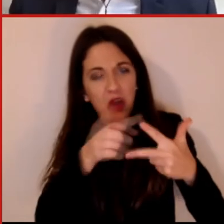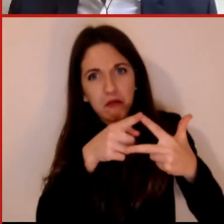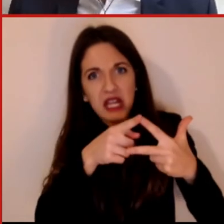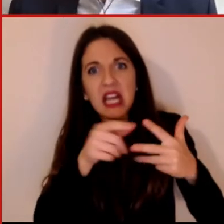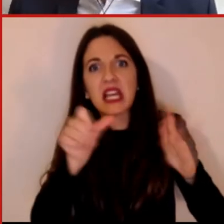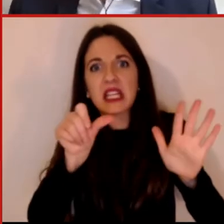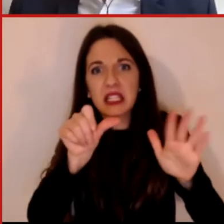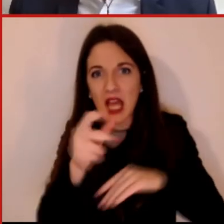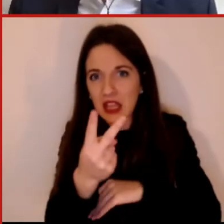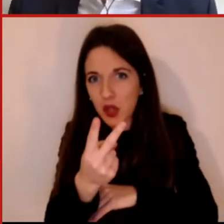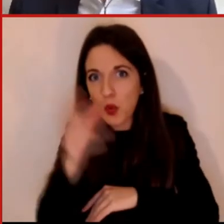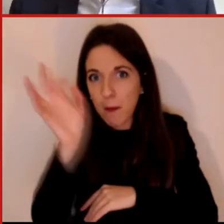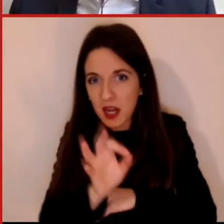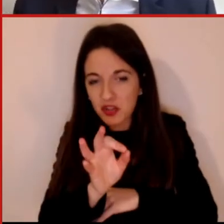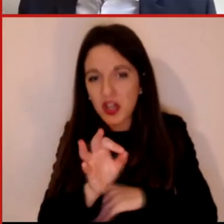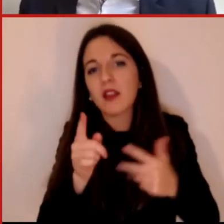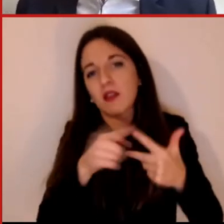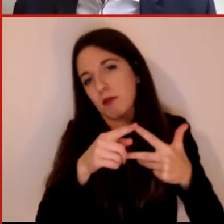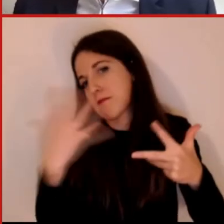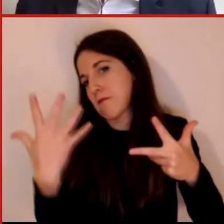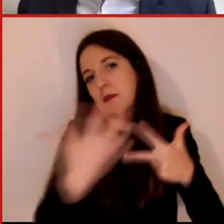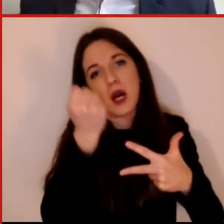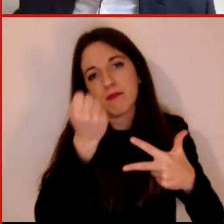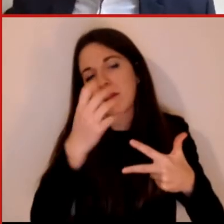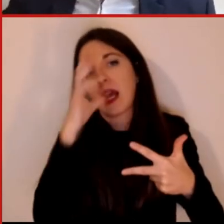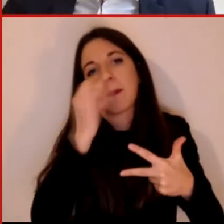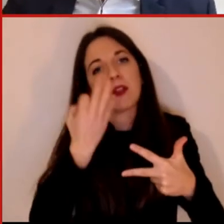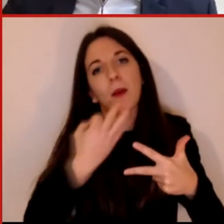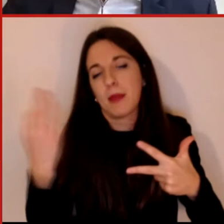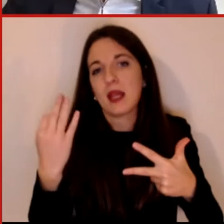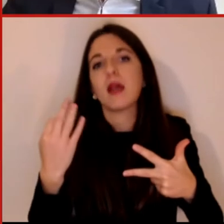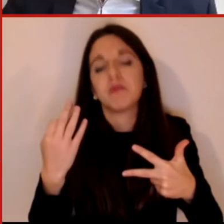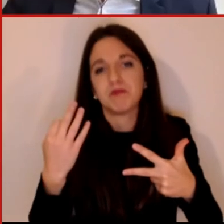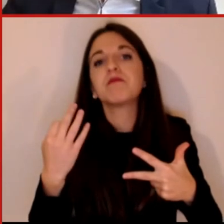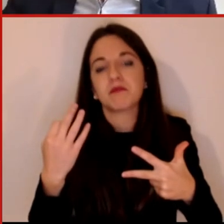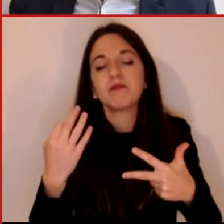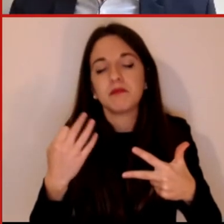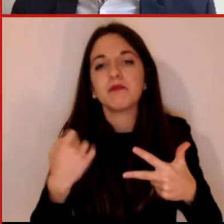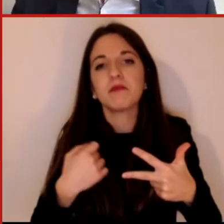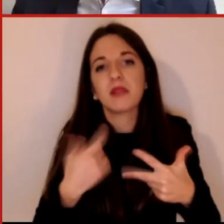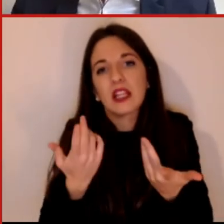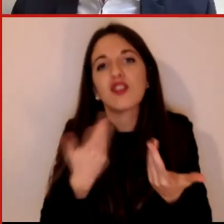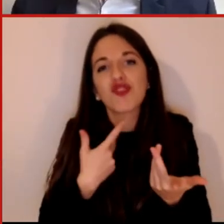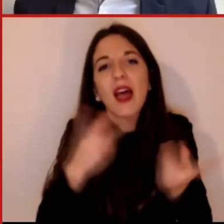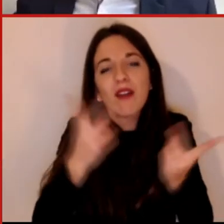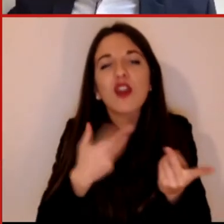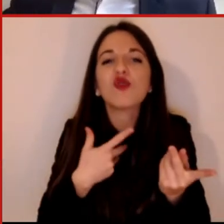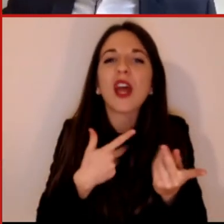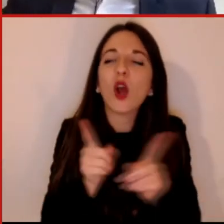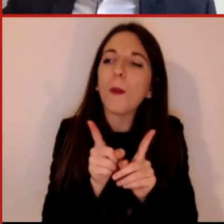invece che ha colto completamente questo bisogno di compromesso è, diciamo ha una percezione